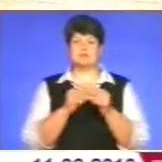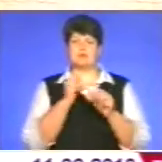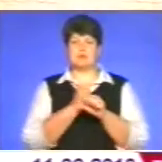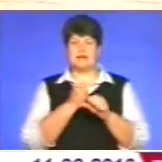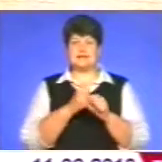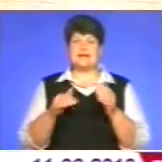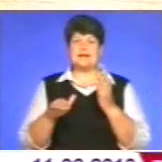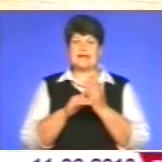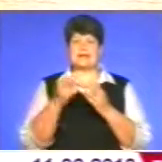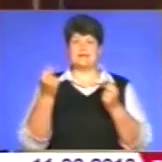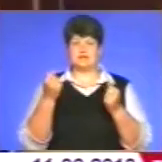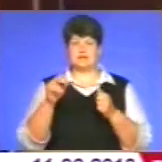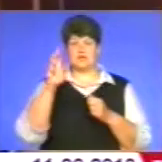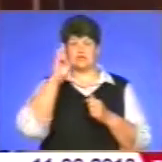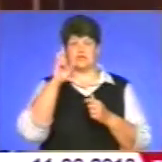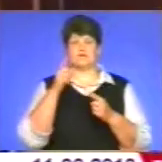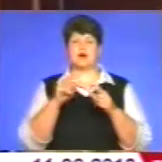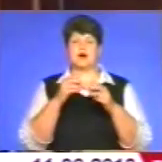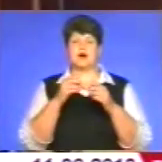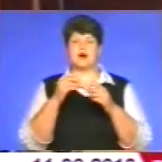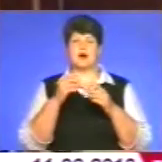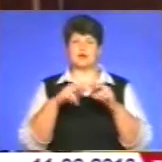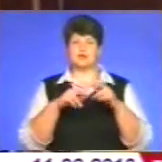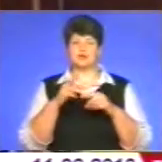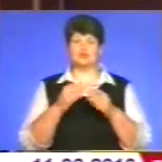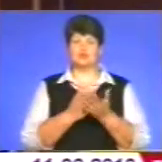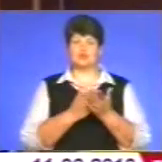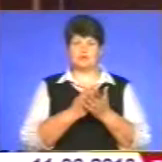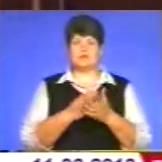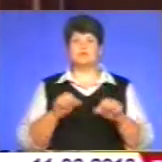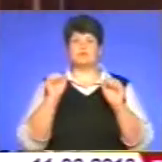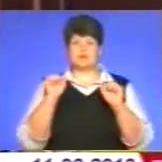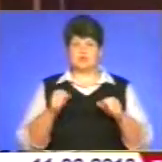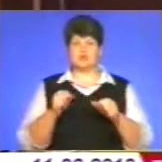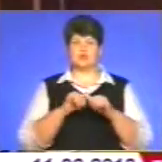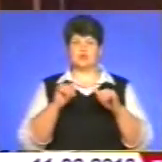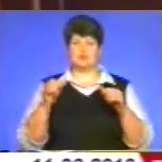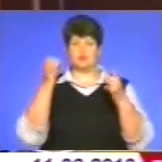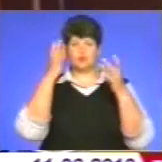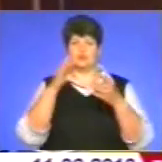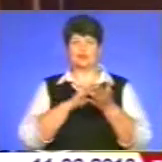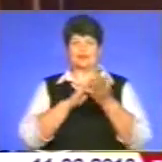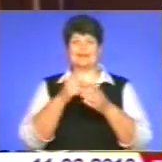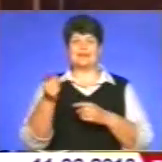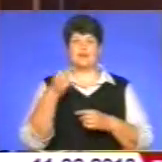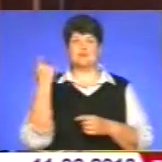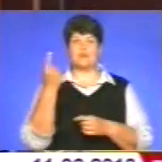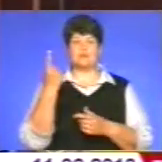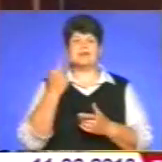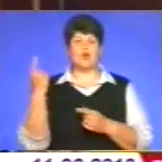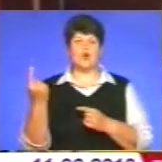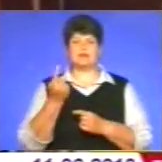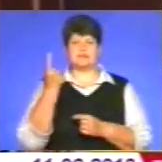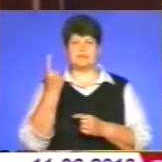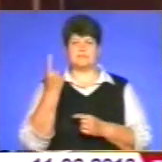архітектурної служби. За потенціалом в'ярго-свитку культурного туризму, Тернопільська область є одним